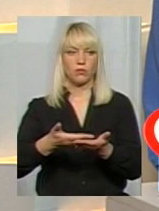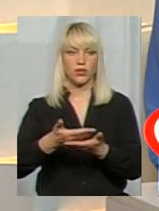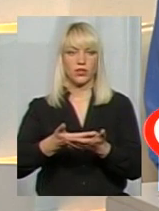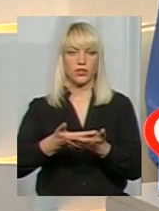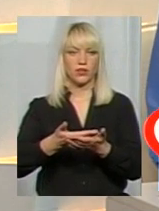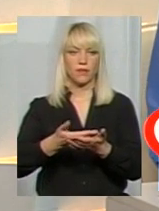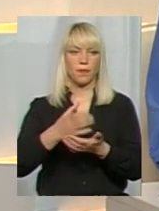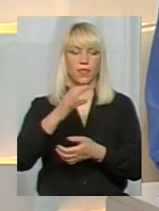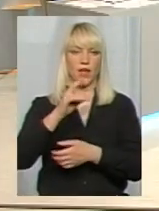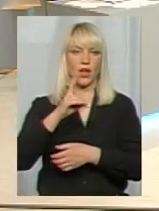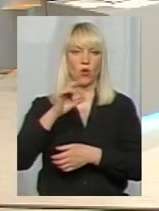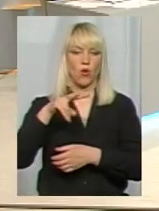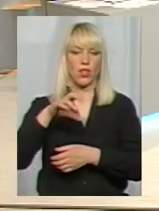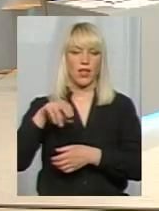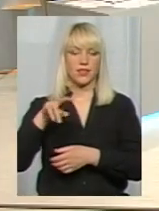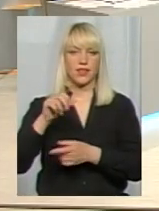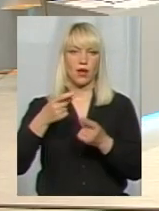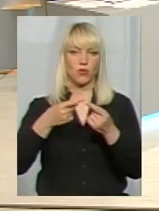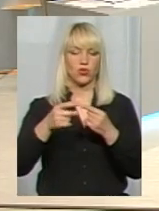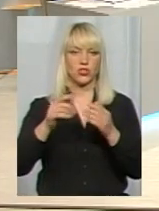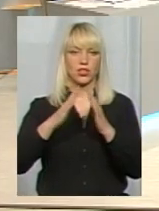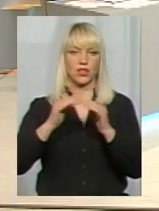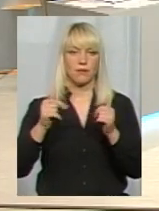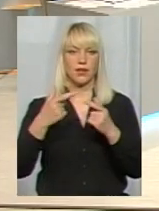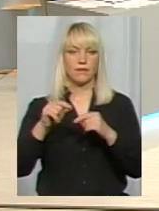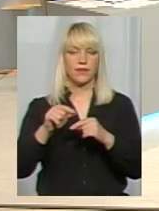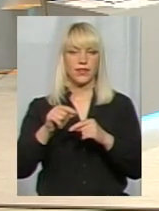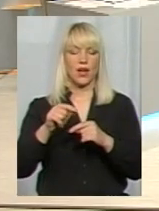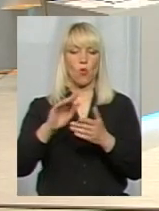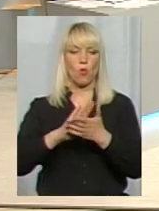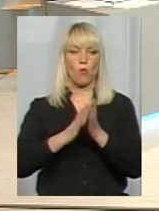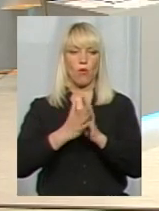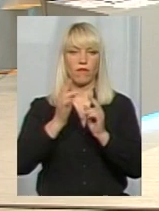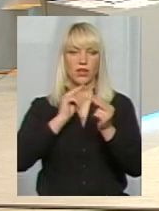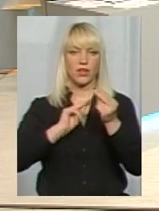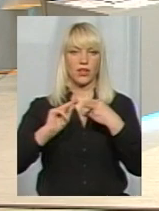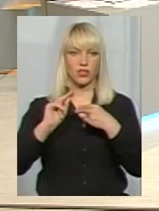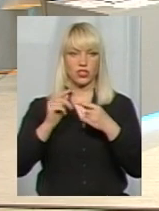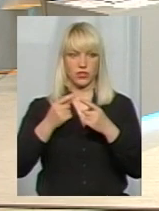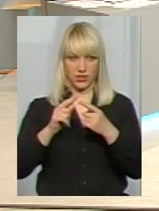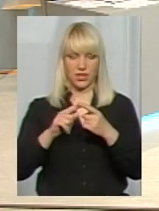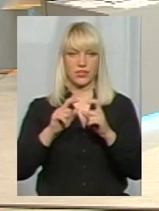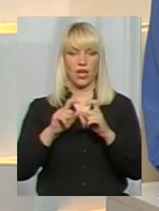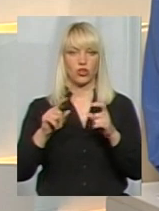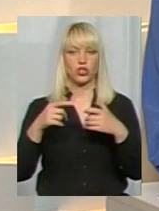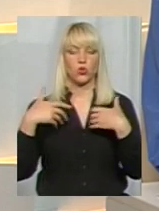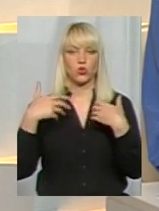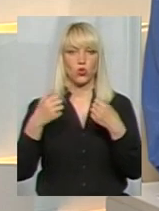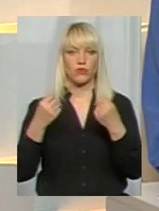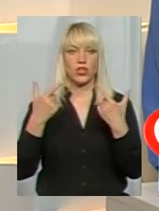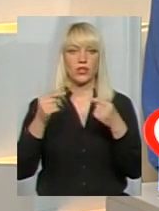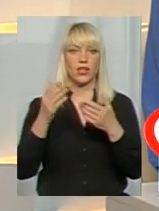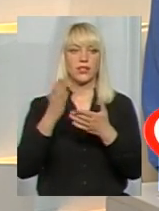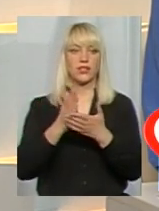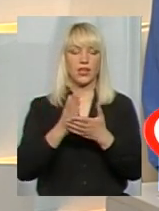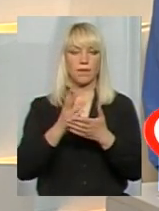візьмемо «Еколенд» чи інший табір, в якому умови значно кращі. Це типові заклади оздоровчі, де є